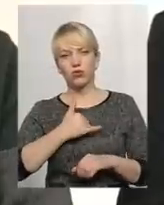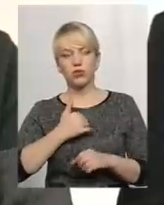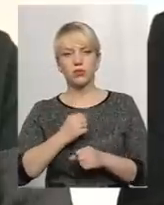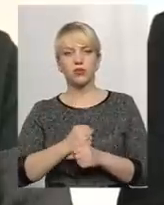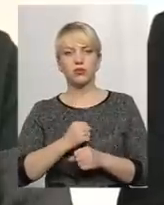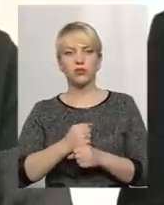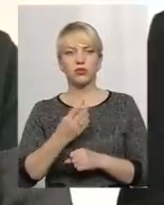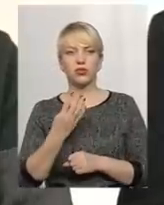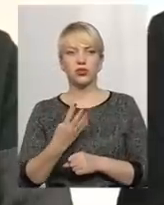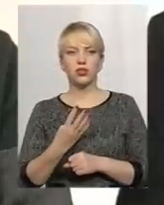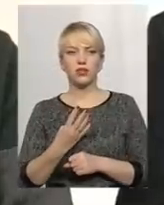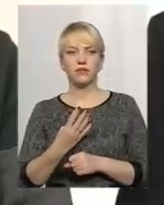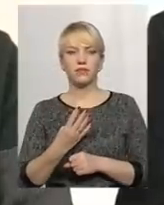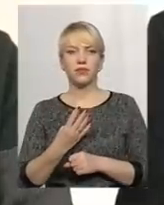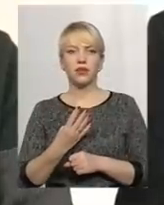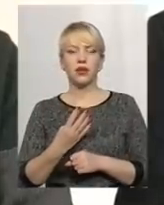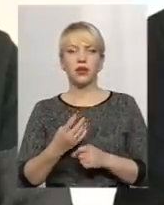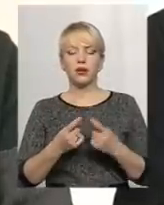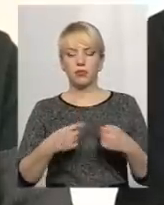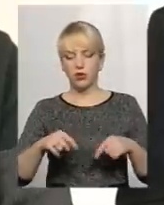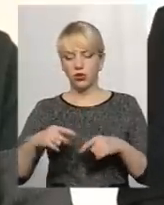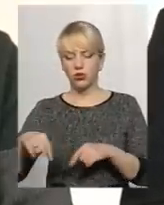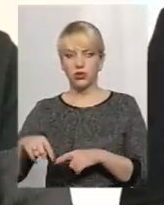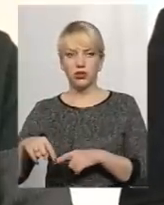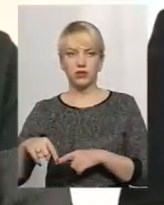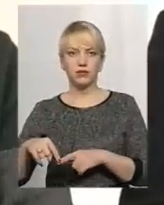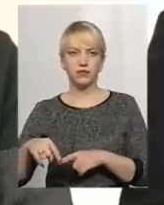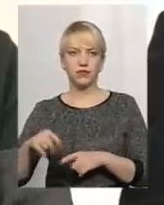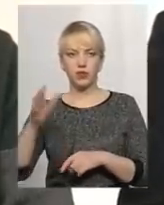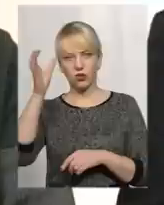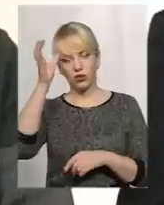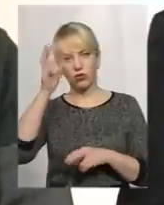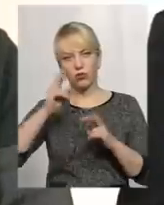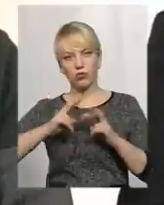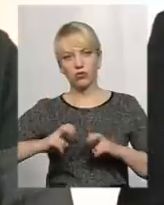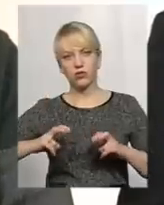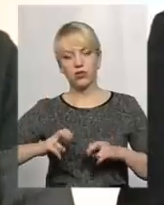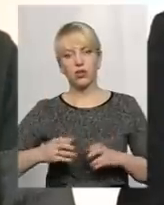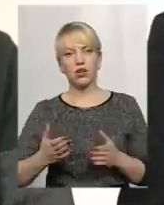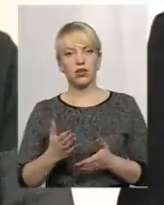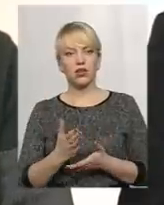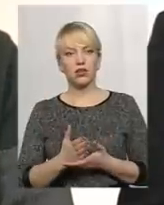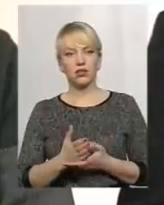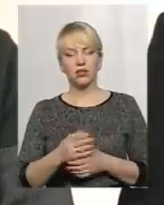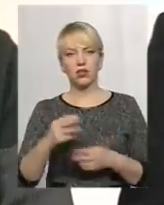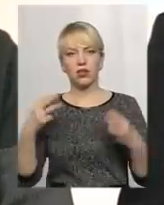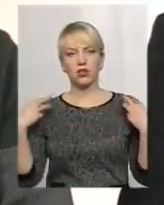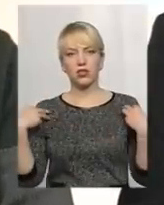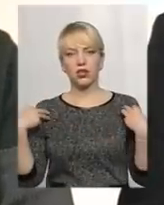4 підрозділи науково-дослідні, в яких є начальник